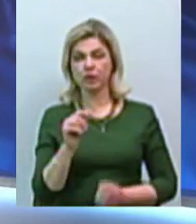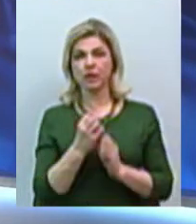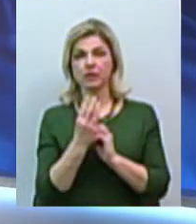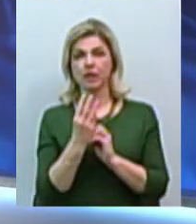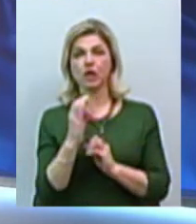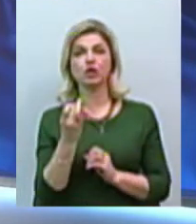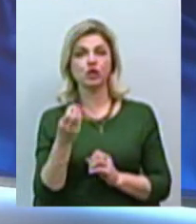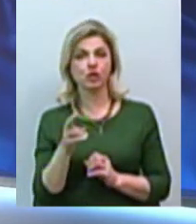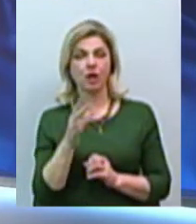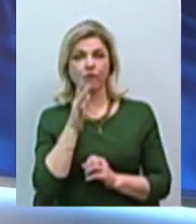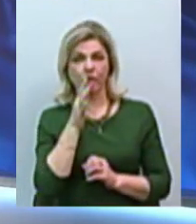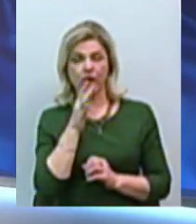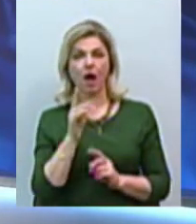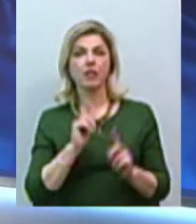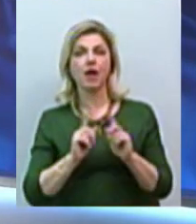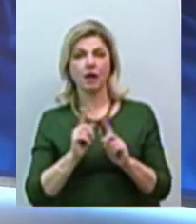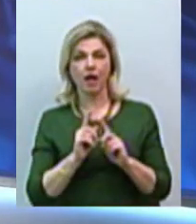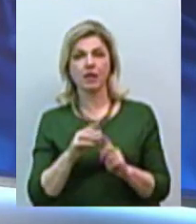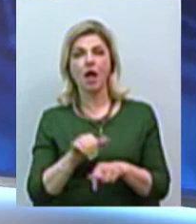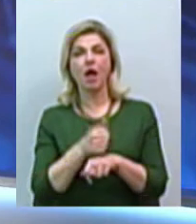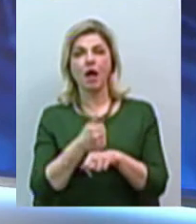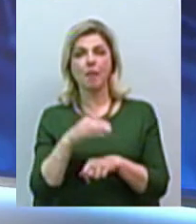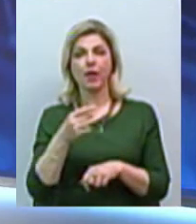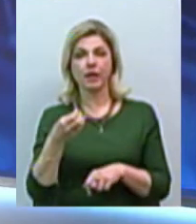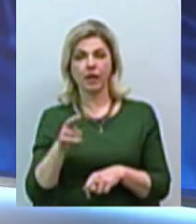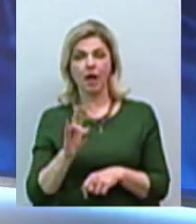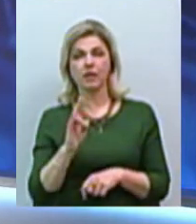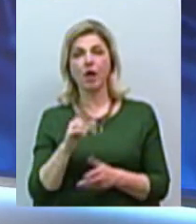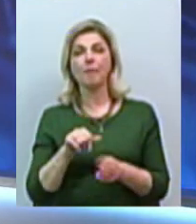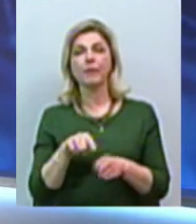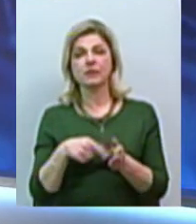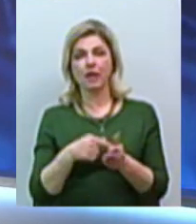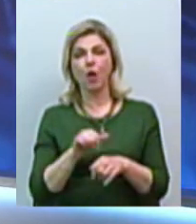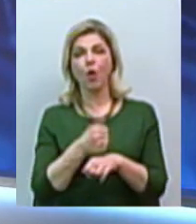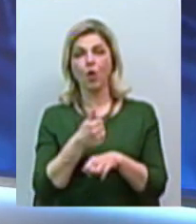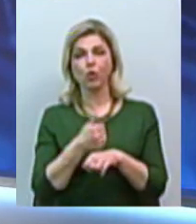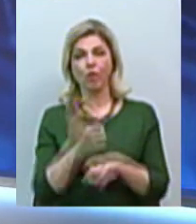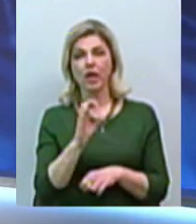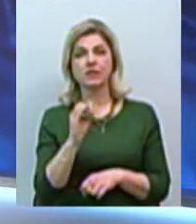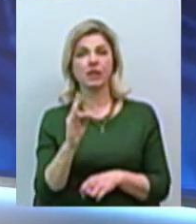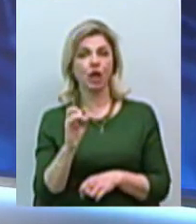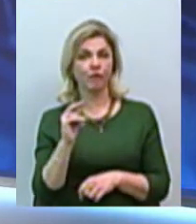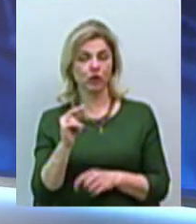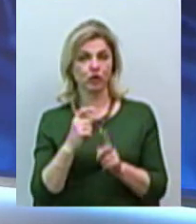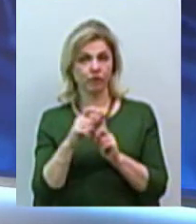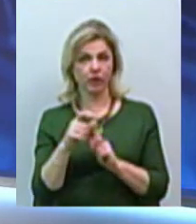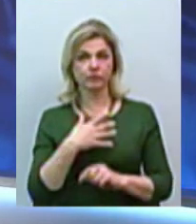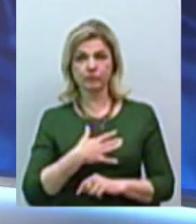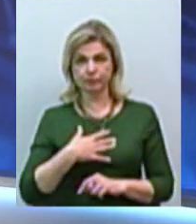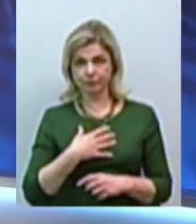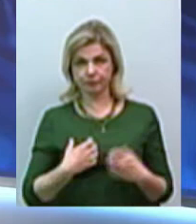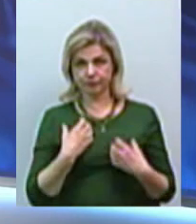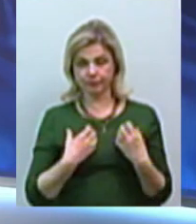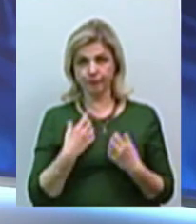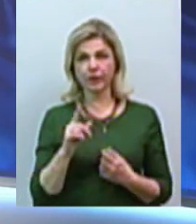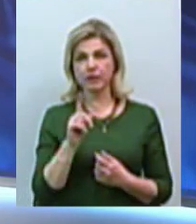січня, під час апаратної наради в мерії, Миколаївський міський голова Олександр Сенкевич висловив занепокоєння